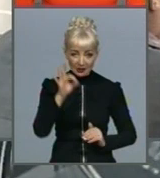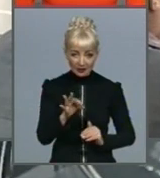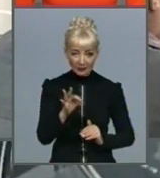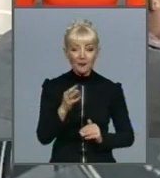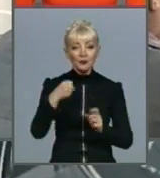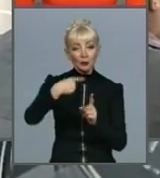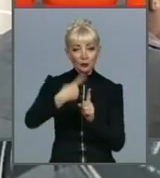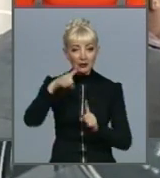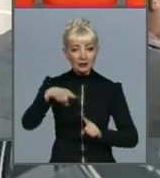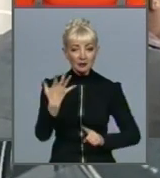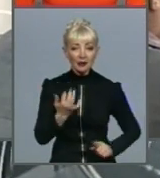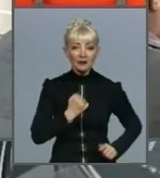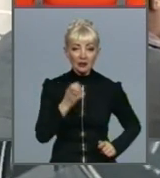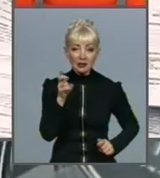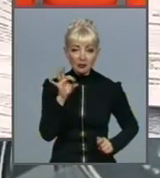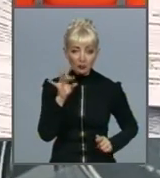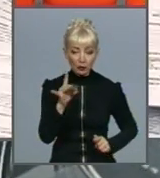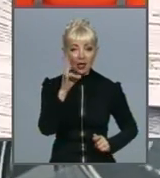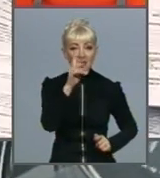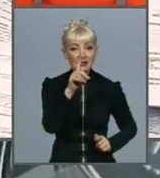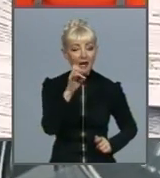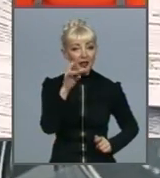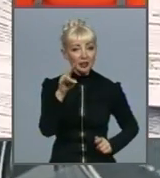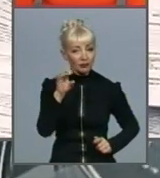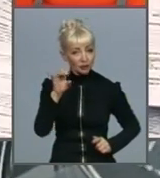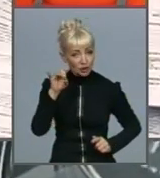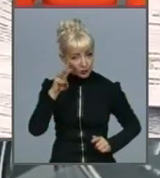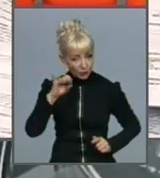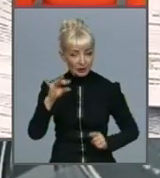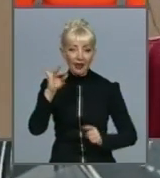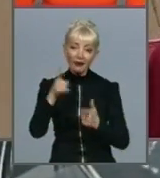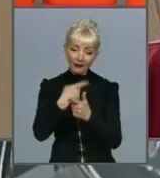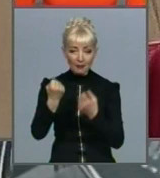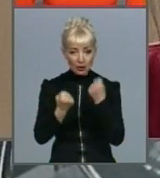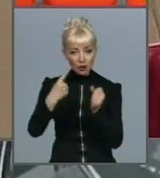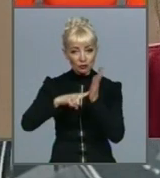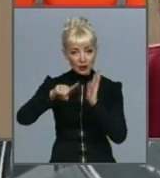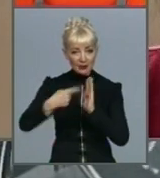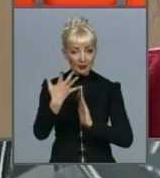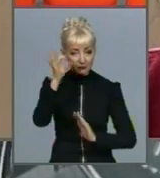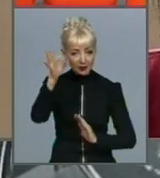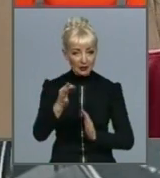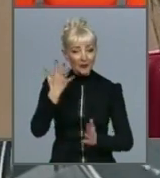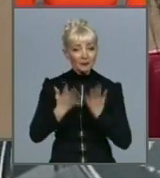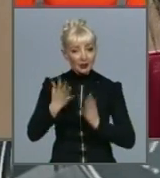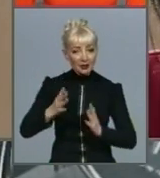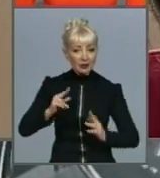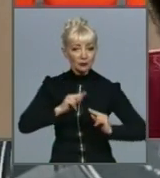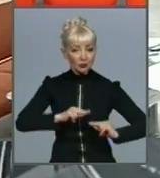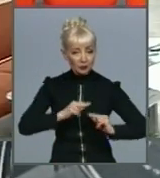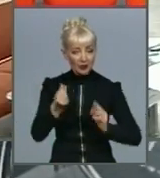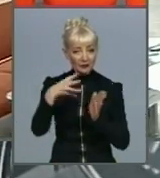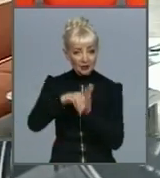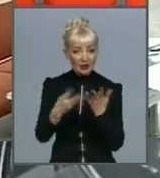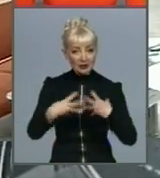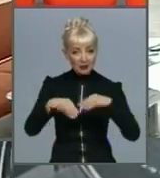збору. За нерухомість чи авто – 6,5%. Податок стягуватимуть, якщо дохід трудовий, інвестиційний, сімейний, державно-соціальний та